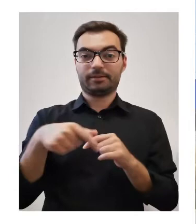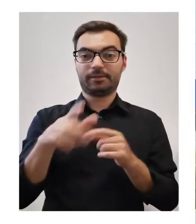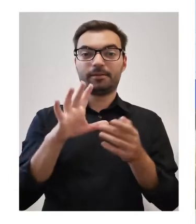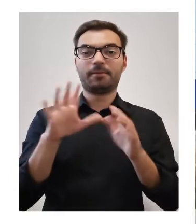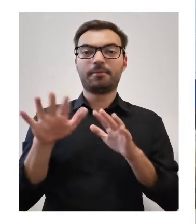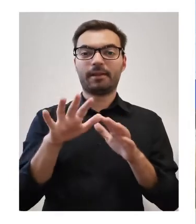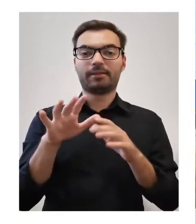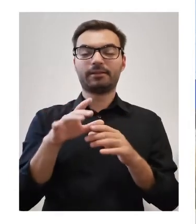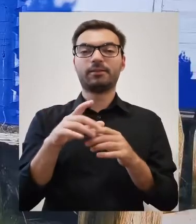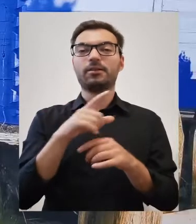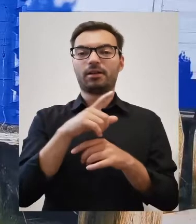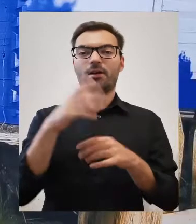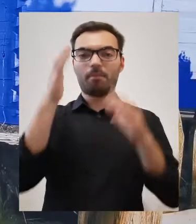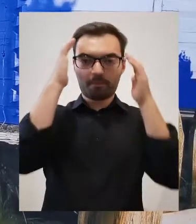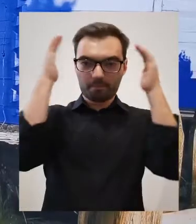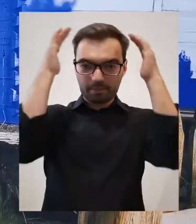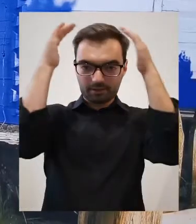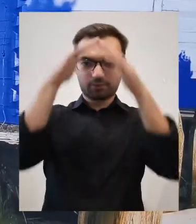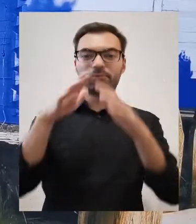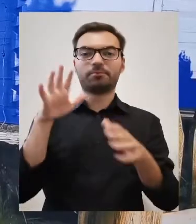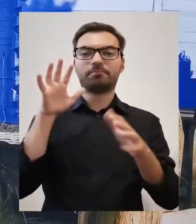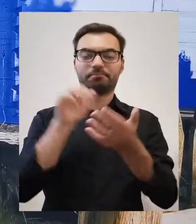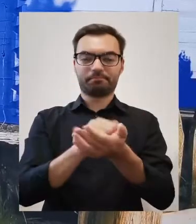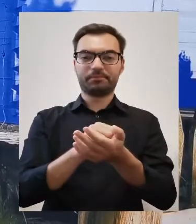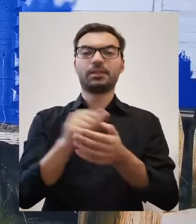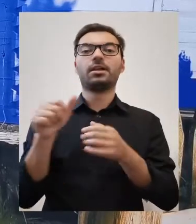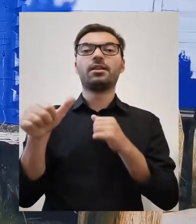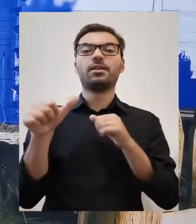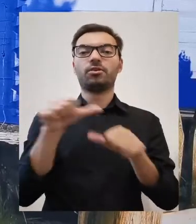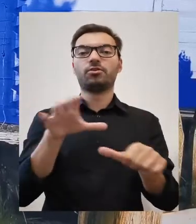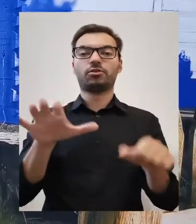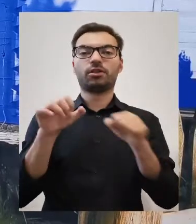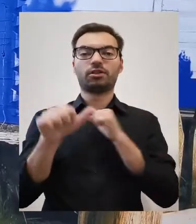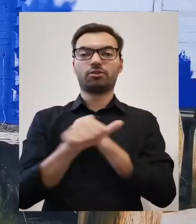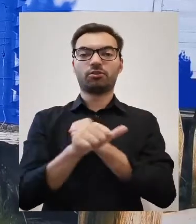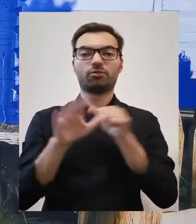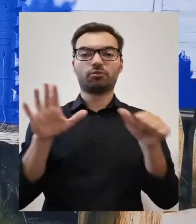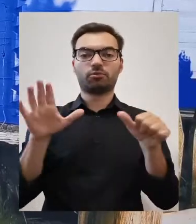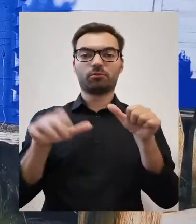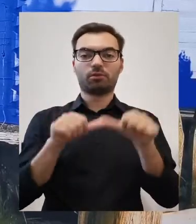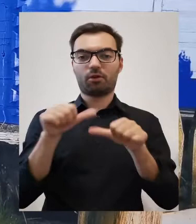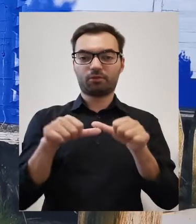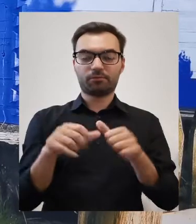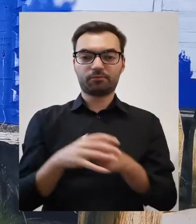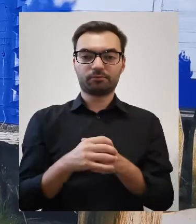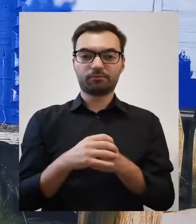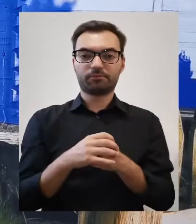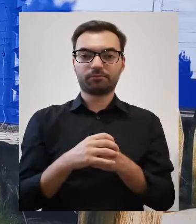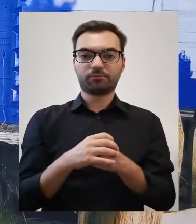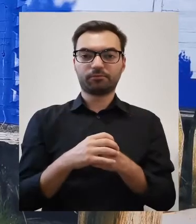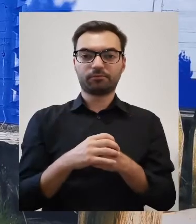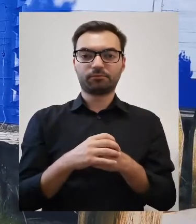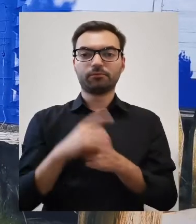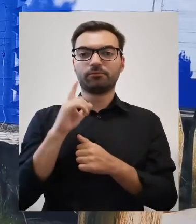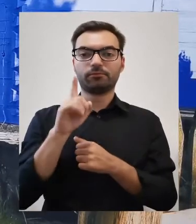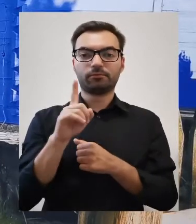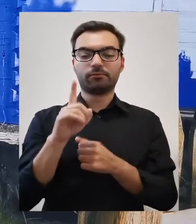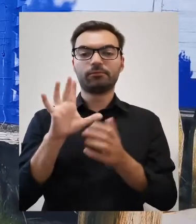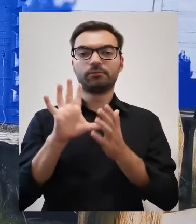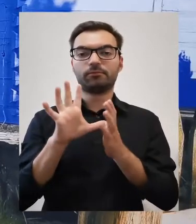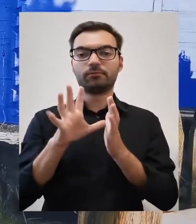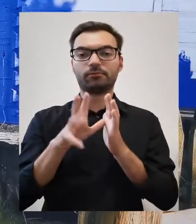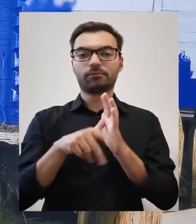ta miejscowość, on objął rządy w tym miejscu w roku 1666. Natomiast